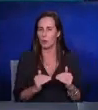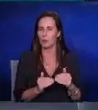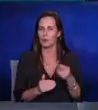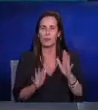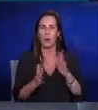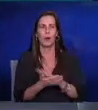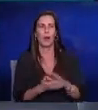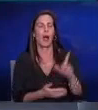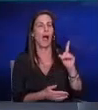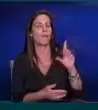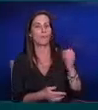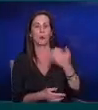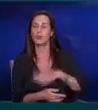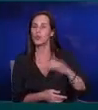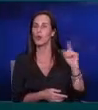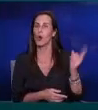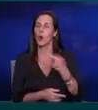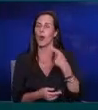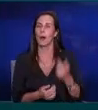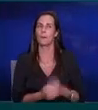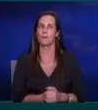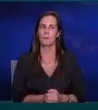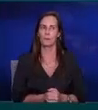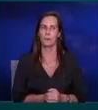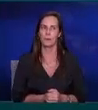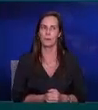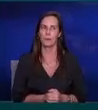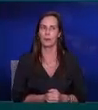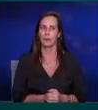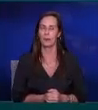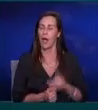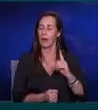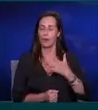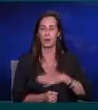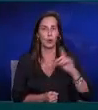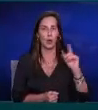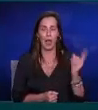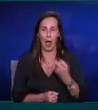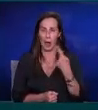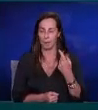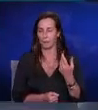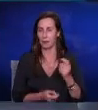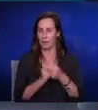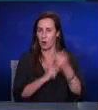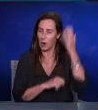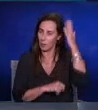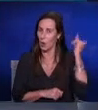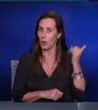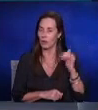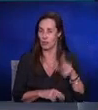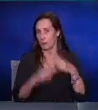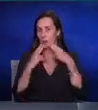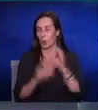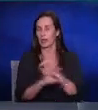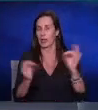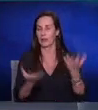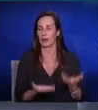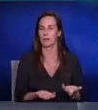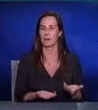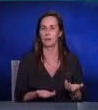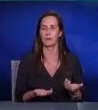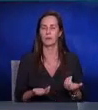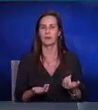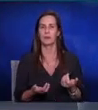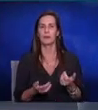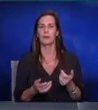זה ואם ההבדל במס הוא משמעותי אבל אם אנחנו רוצים שכולם יהיו בלונדינים, זה נשמע כמו פתרון נהדר אז למה, אם אנחנו רוצים